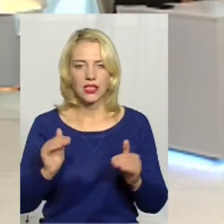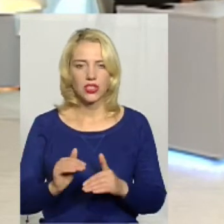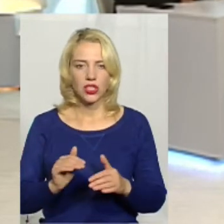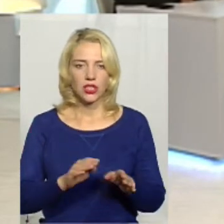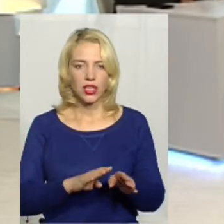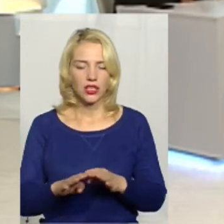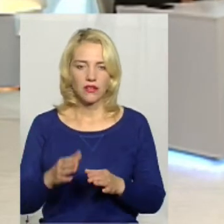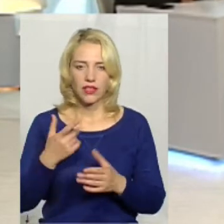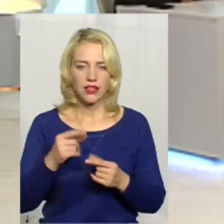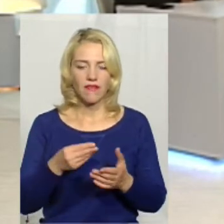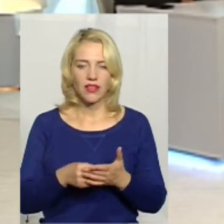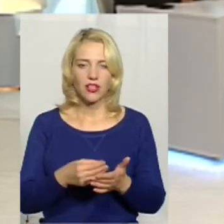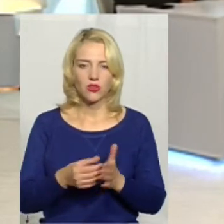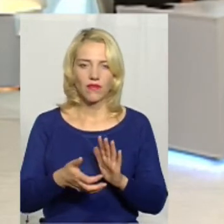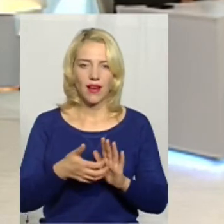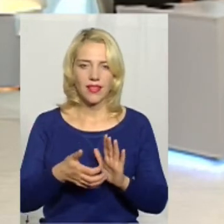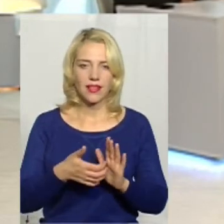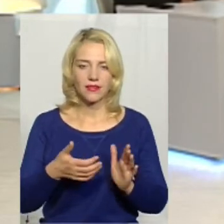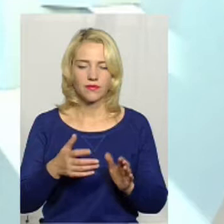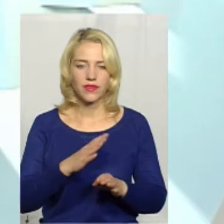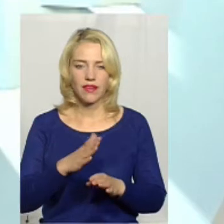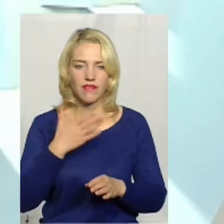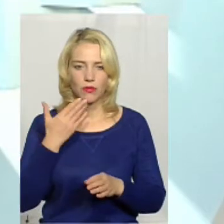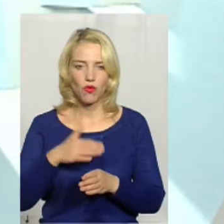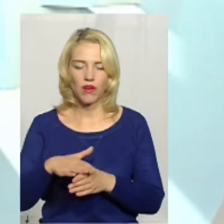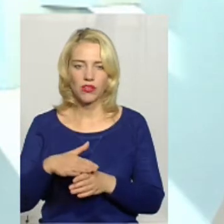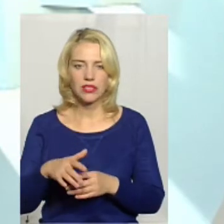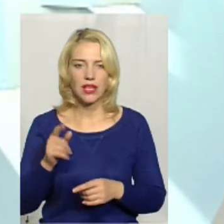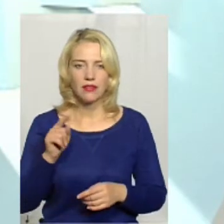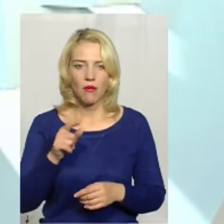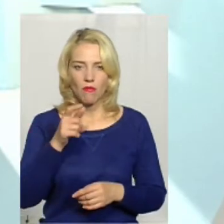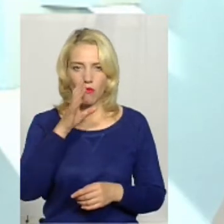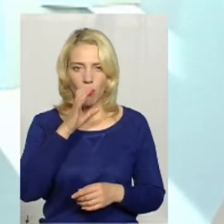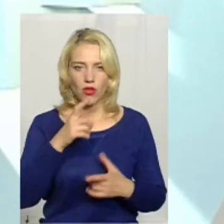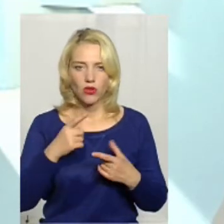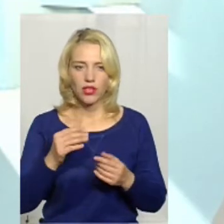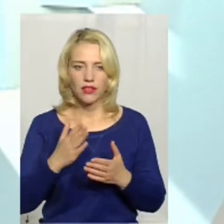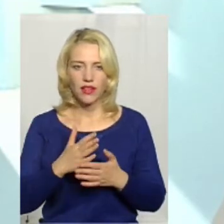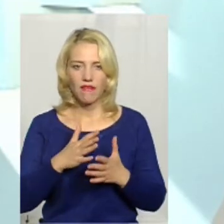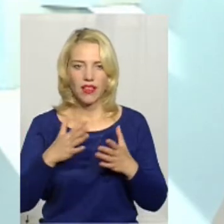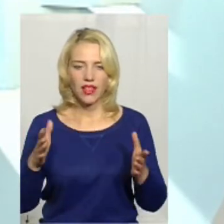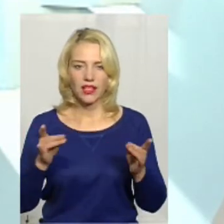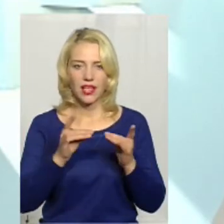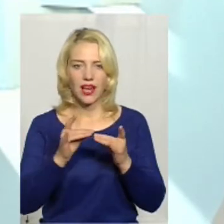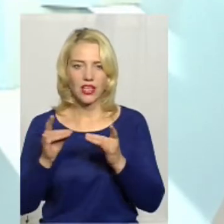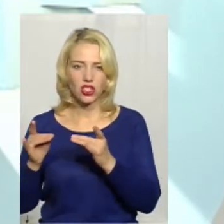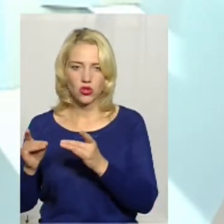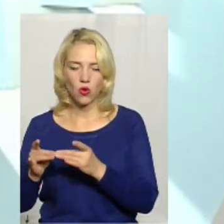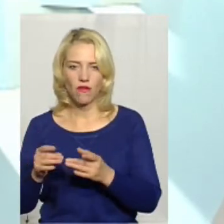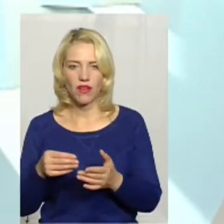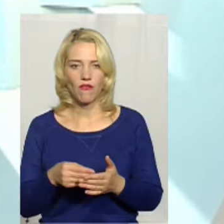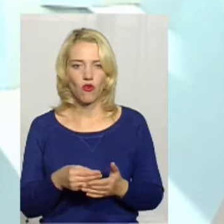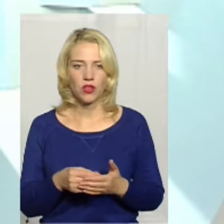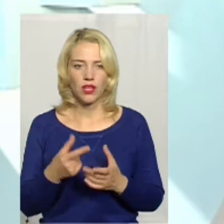дофінансування зовсім відбувається, або дуже маленьке? Ну, дивіться, там погано, де є великий ліжковий фонд, де